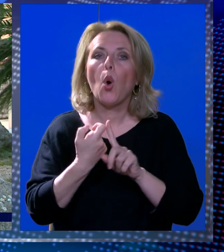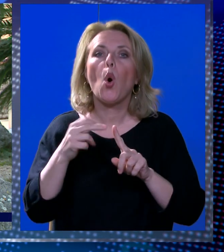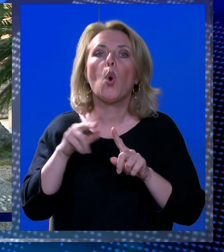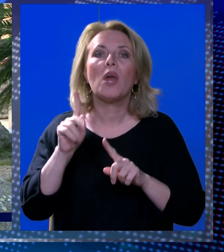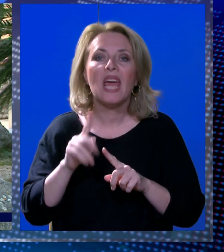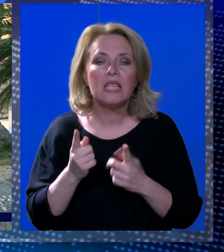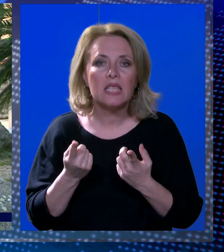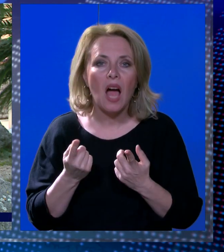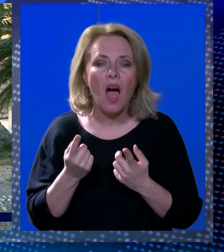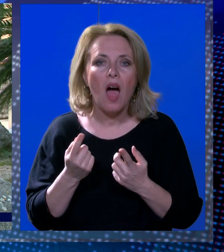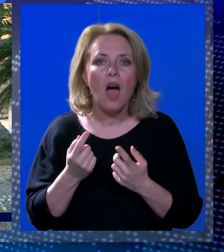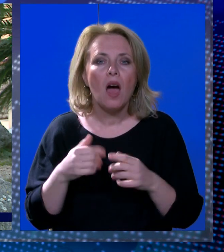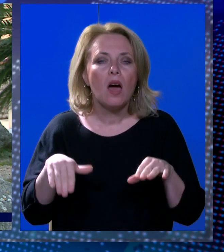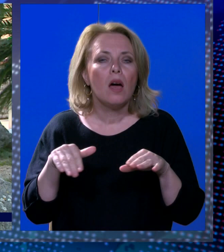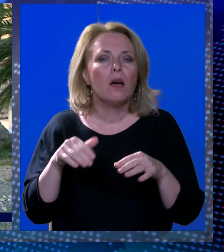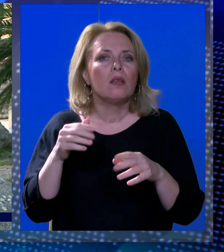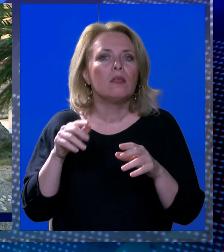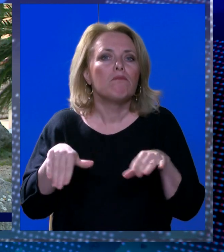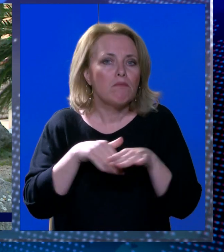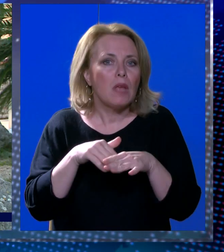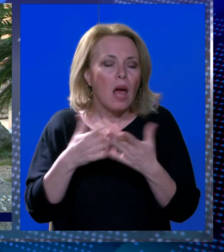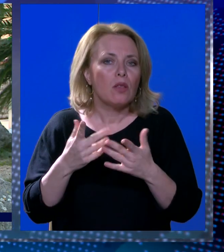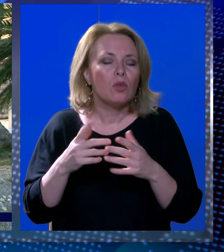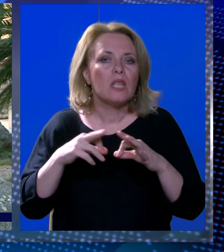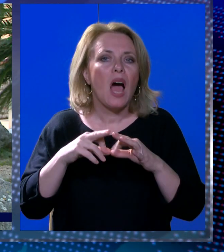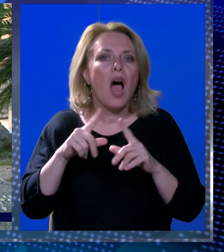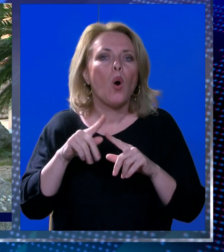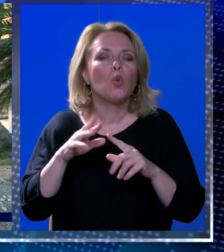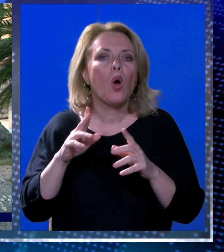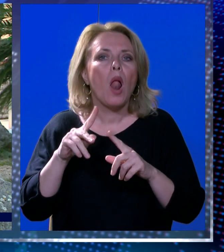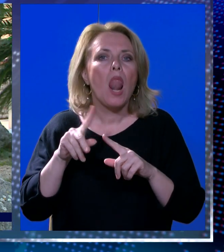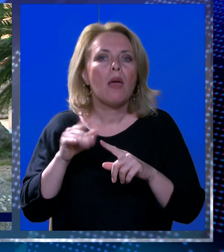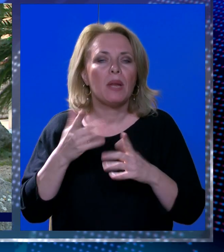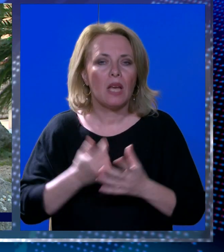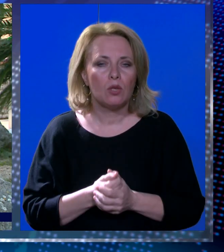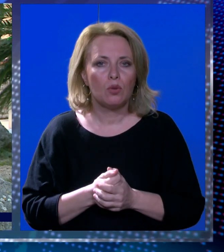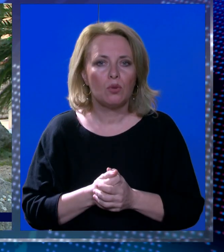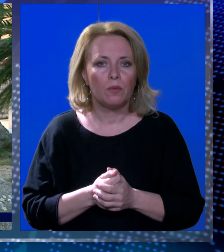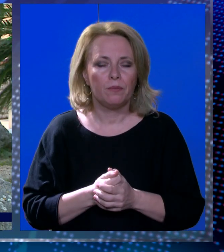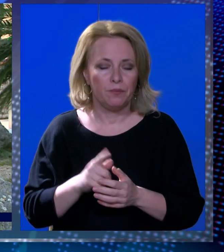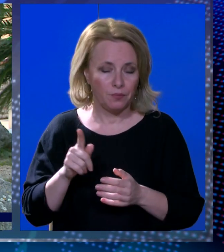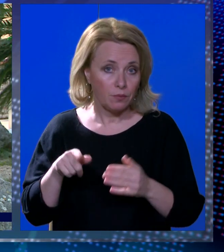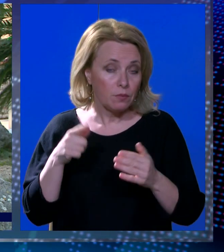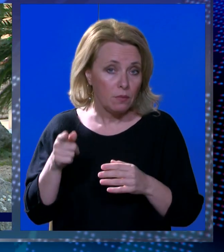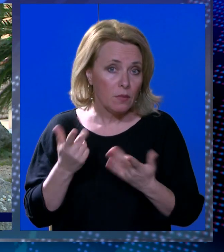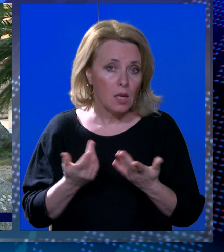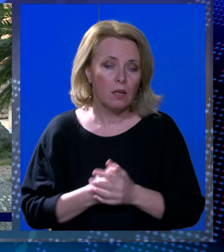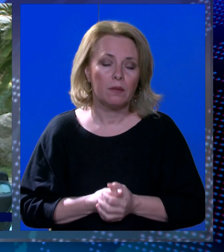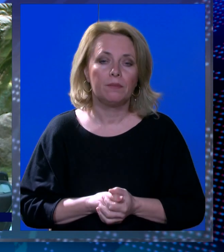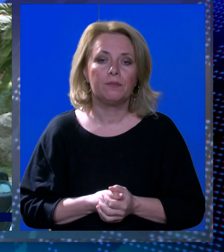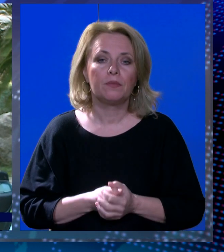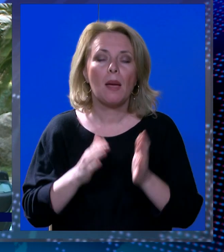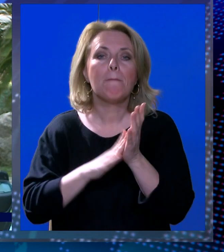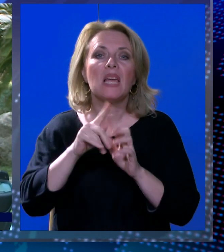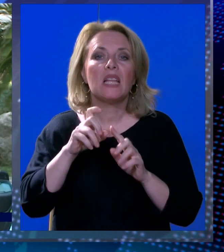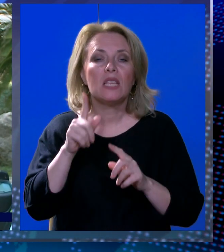Libertasu. I time potvrdio je mišljenje općinskog sudu Dubrovniku koji je od početka se složio sa našim tužbenim zakcijom u tome smislu.